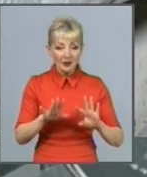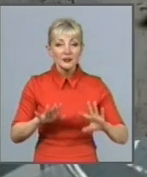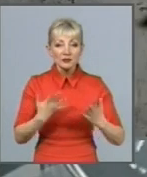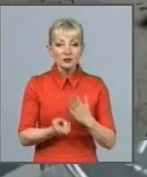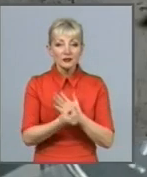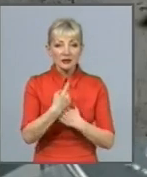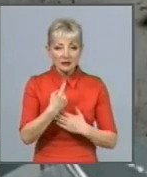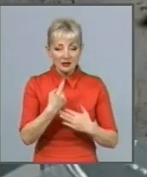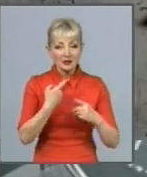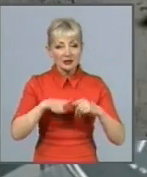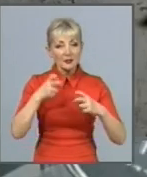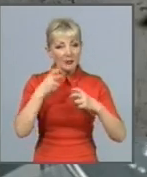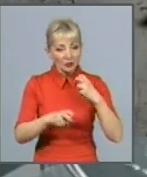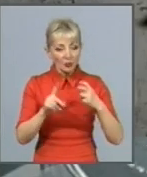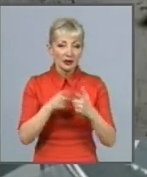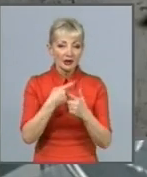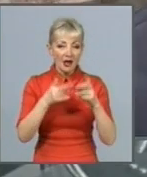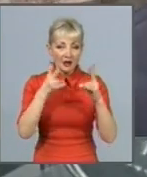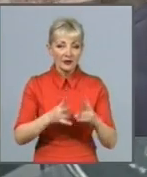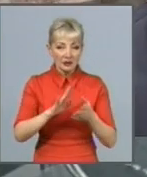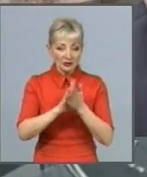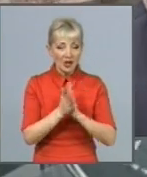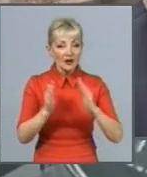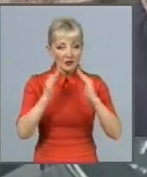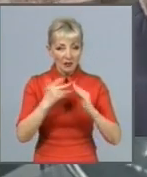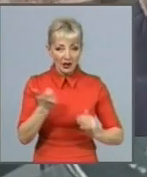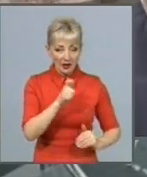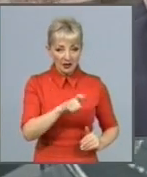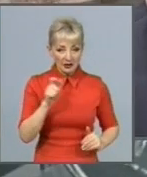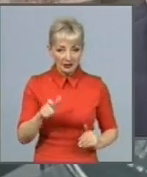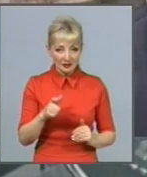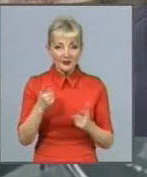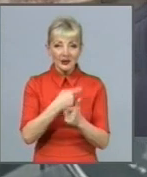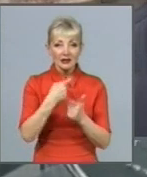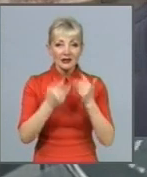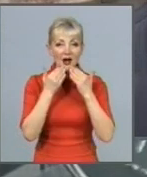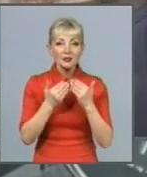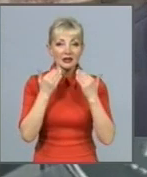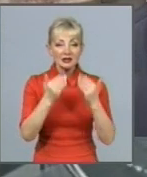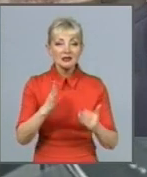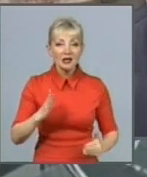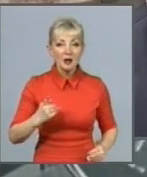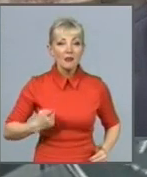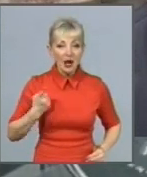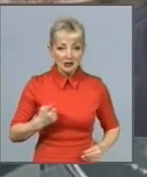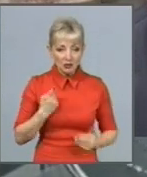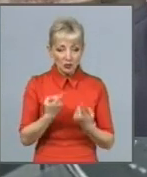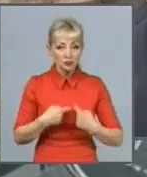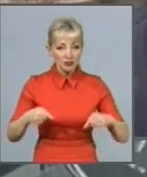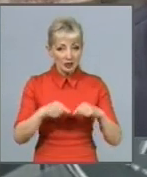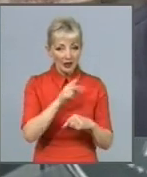аварійних ситуацій у будинках харків'ян. Либо звернутися до мастера участка, який обслуживає